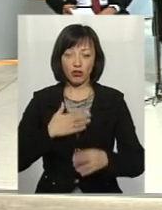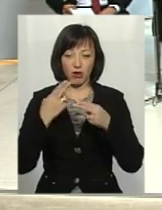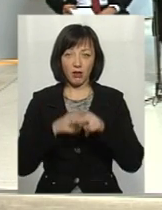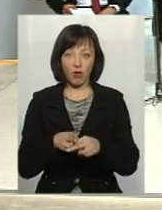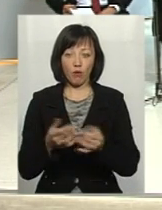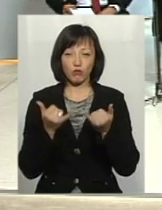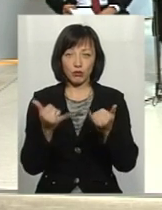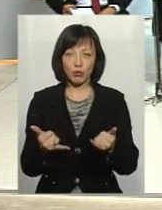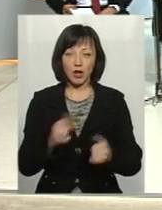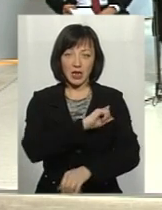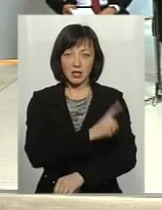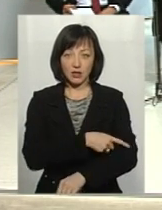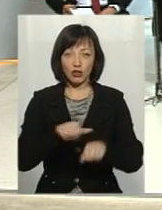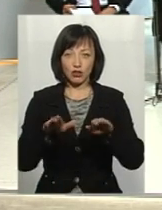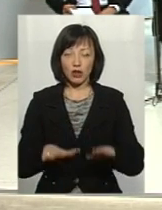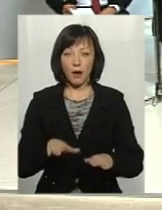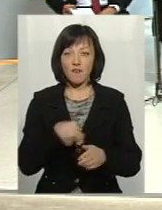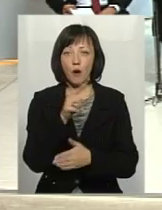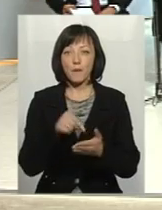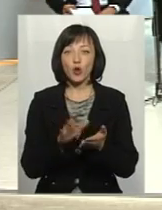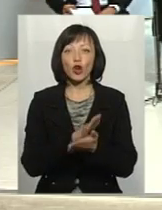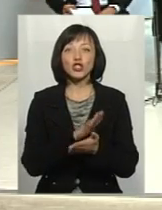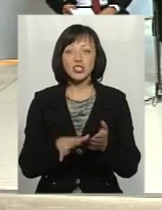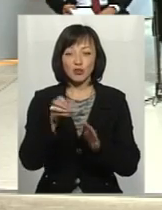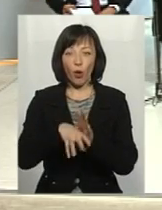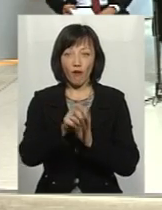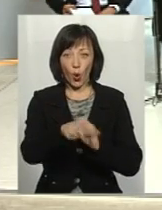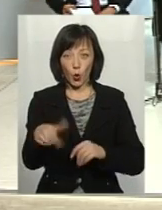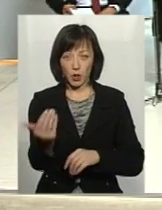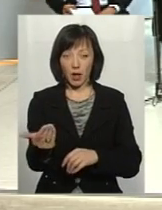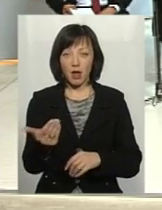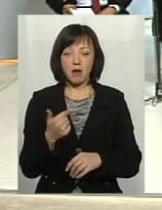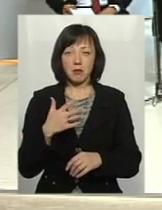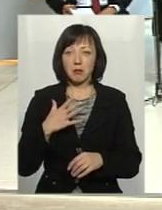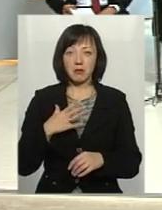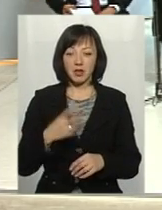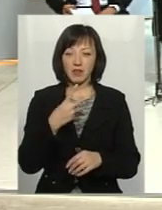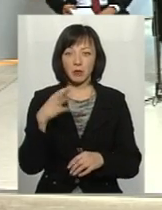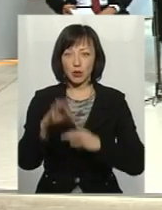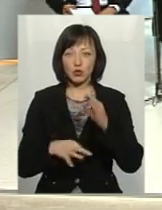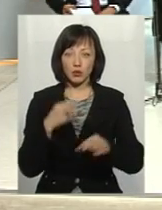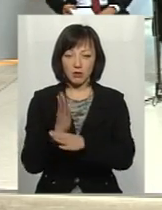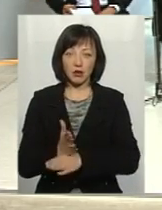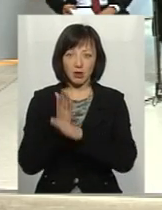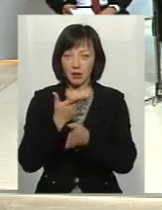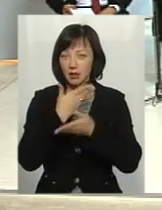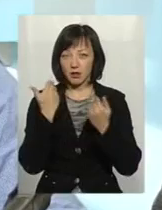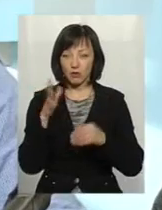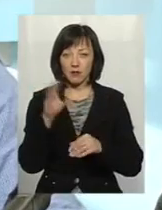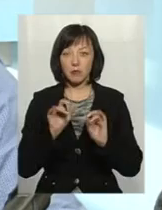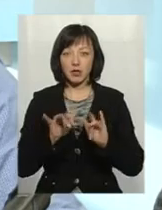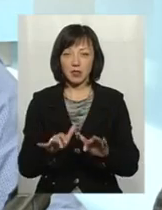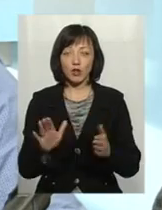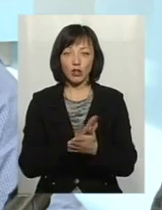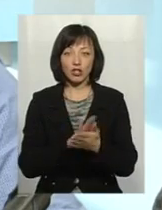більш інтенсивно рішати питання біологічній очистки. Ми не будемо вимушені оставити 25 суток в резервуарі воду для того, щоб всі процеси